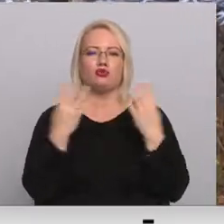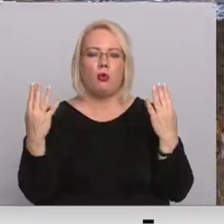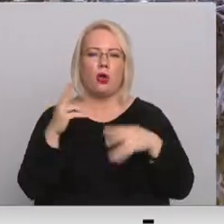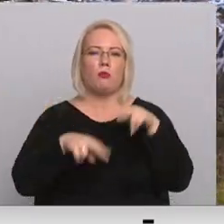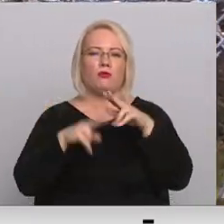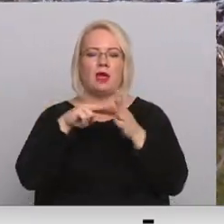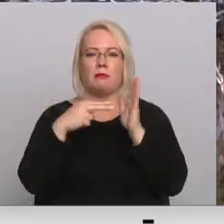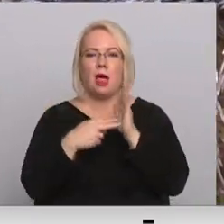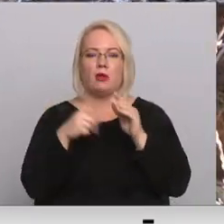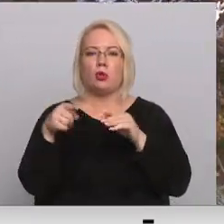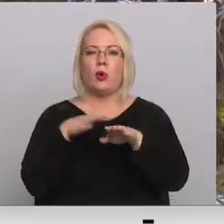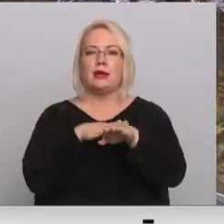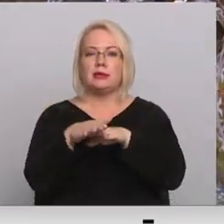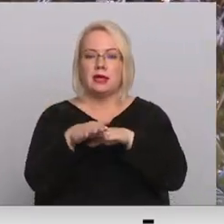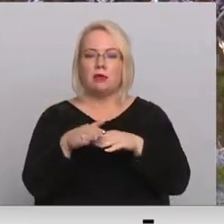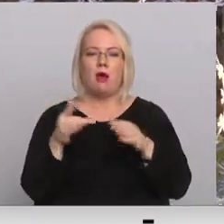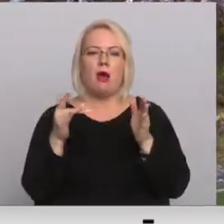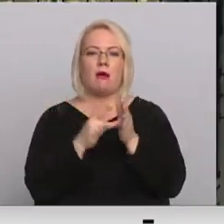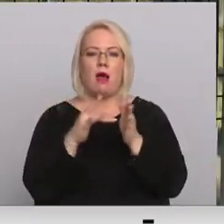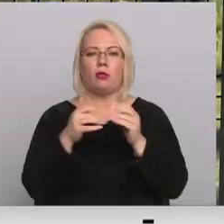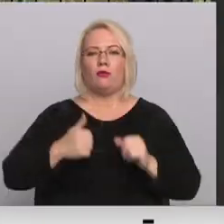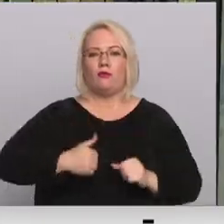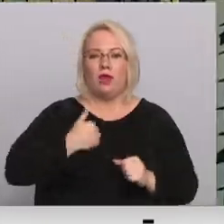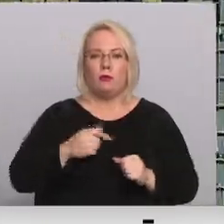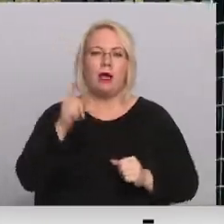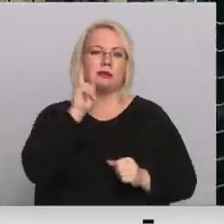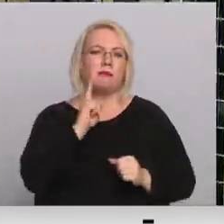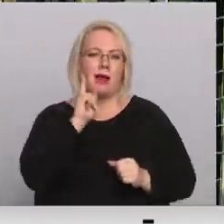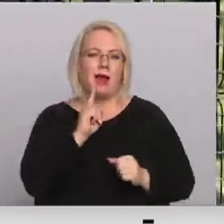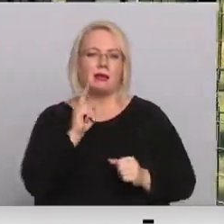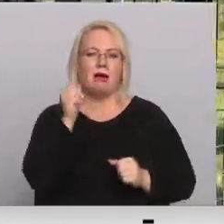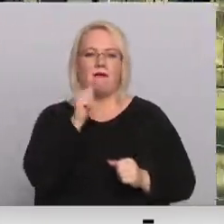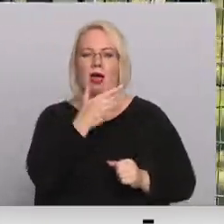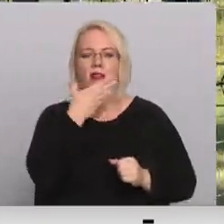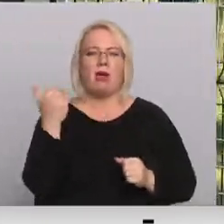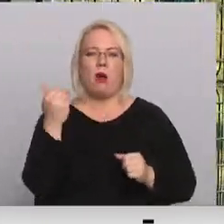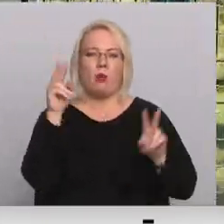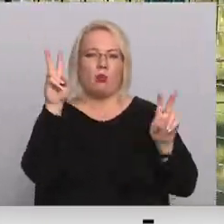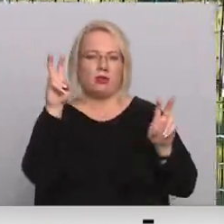lai to īstenotu ar kādu valsts kapitālsabiedrību, kas pagaidām vēl nesot definēta.